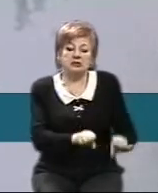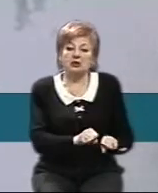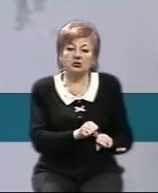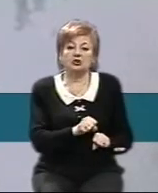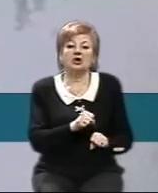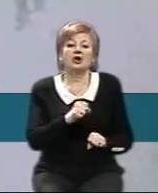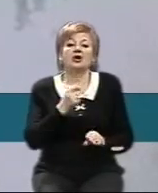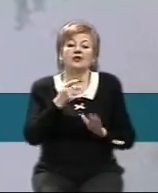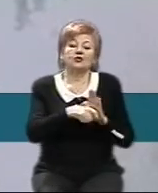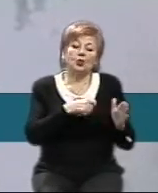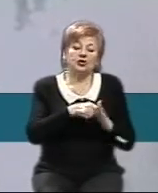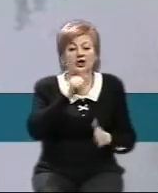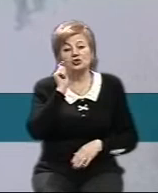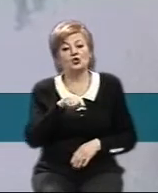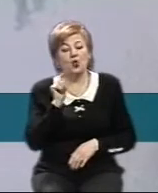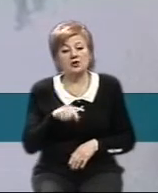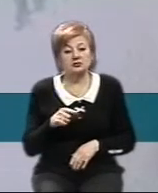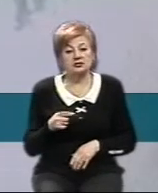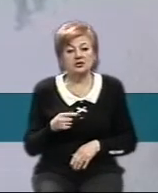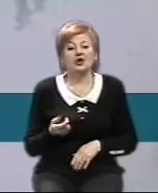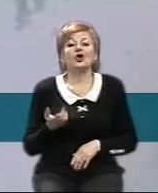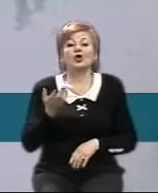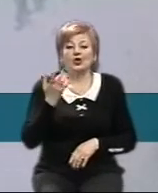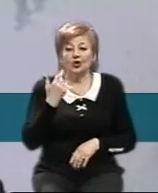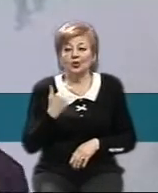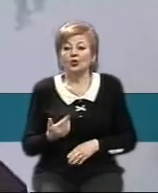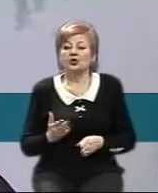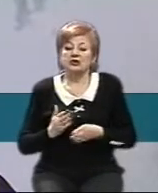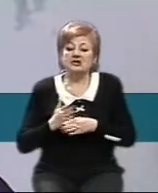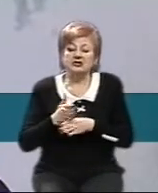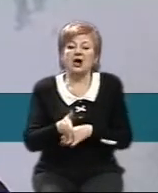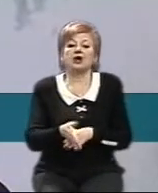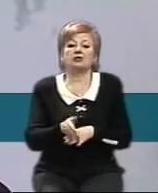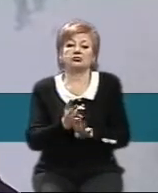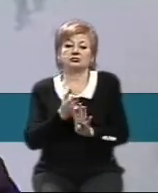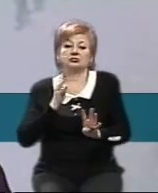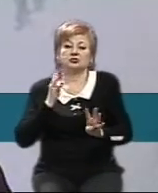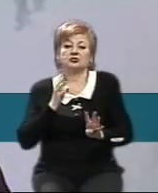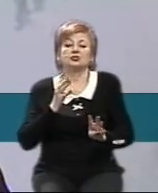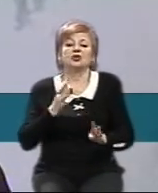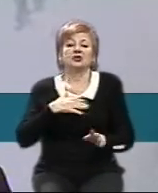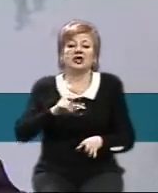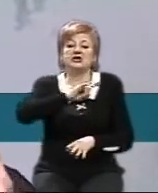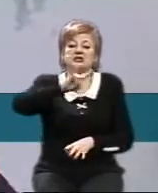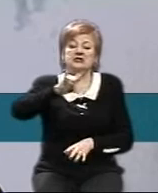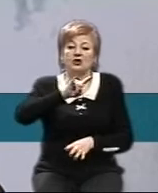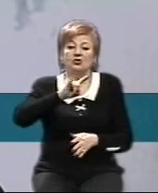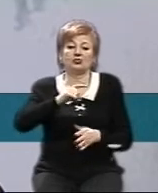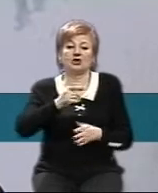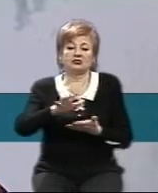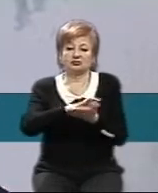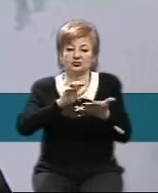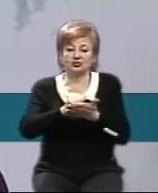адміністрації в Донецькій, в Луганській області. І коли, зрештою, заходили колони, коли збили наш літак в Луганську, коли